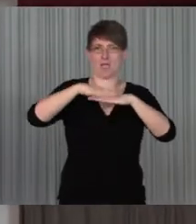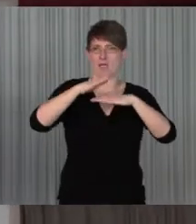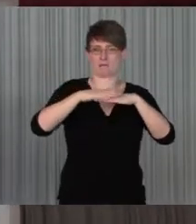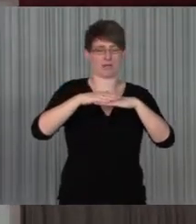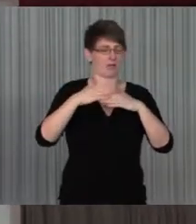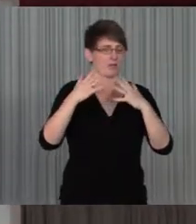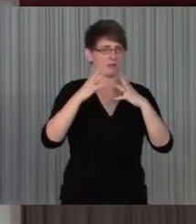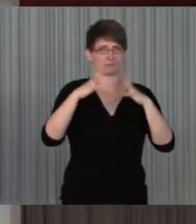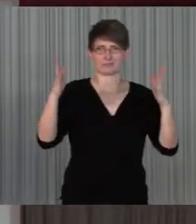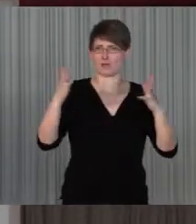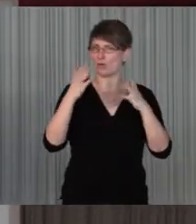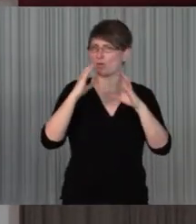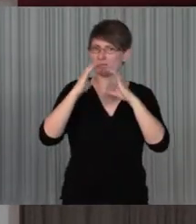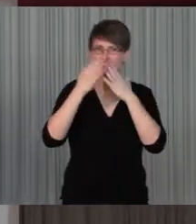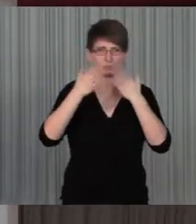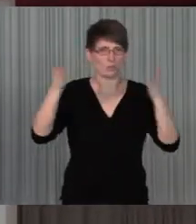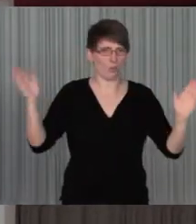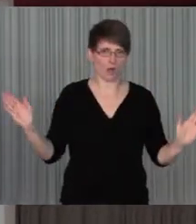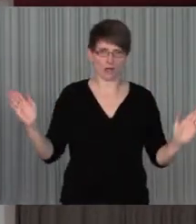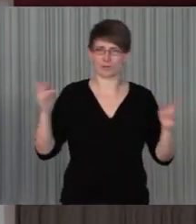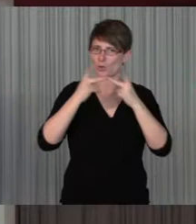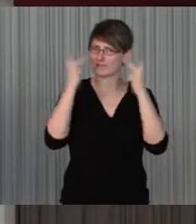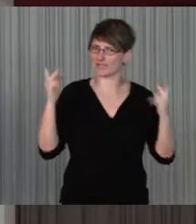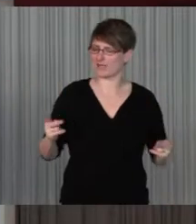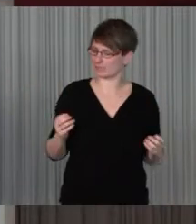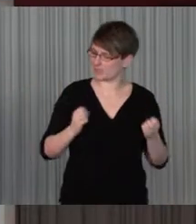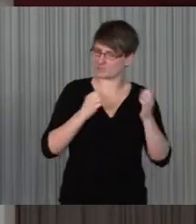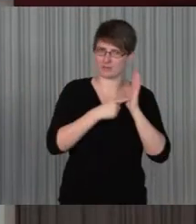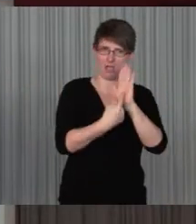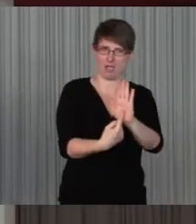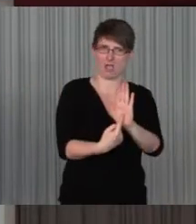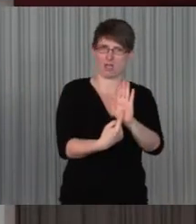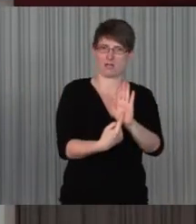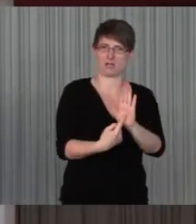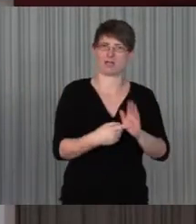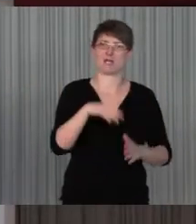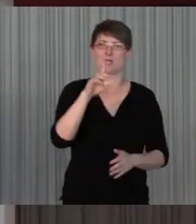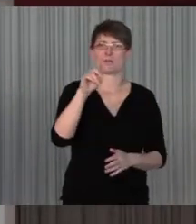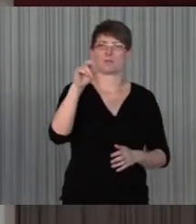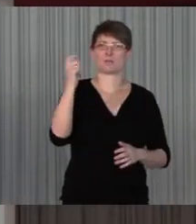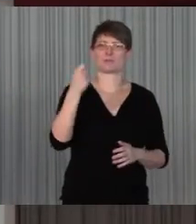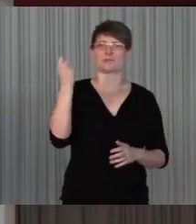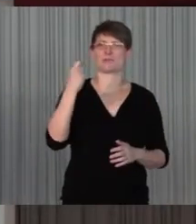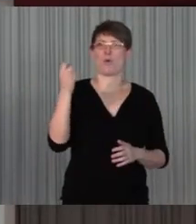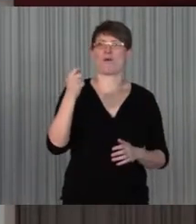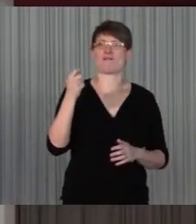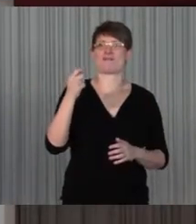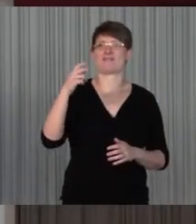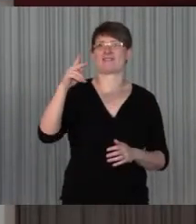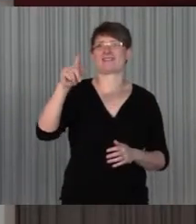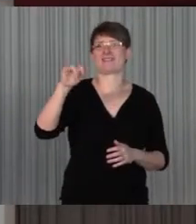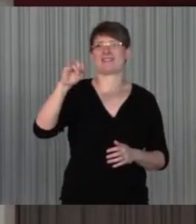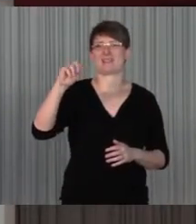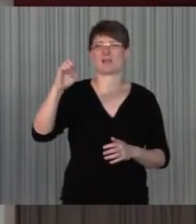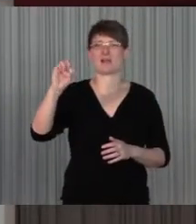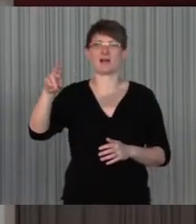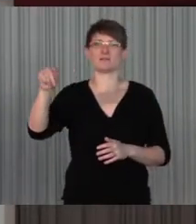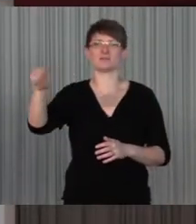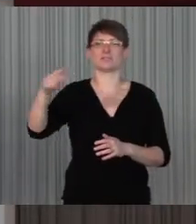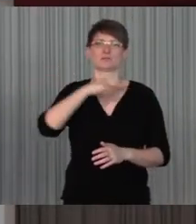Kommunikationsort, ein Ladenlokal in Düsseldorf-Flingern, also im Stadtteil sozusagen, im